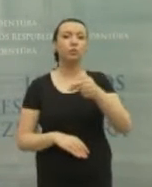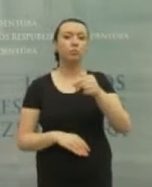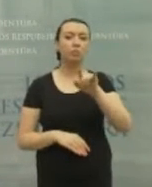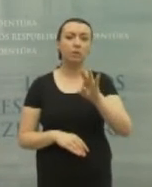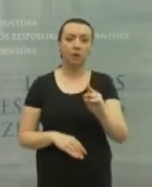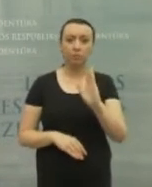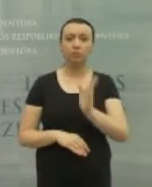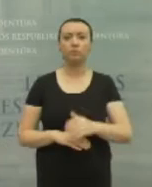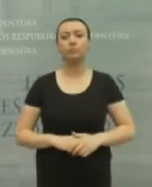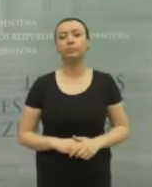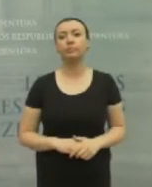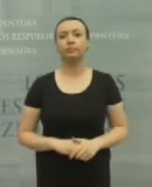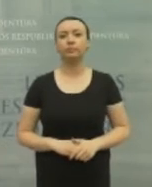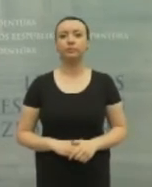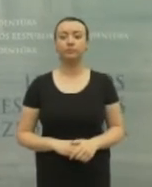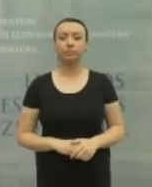Šimonytė. Prašom, premierė.